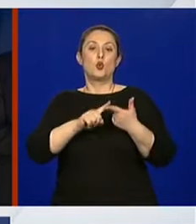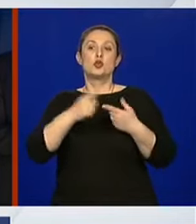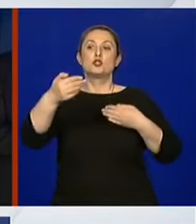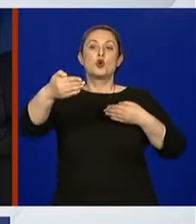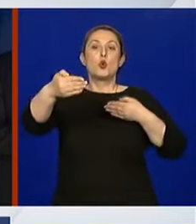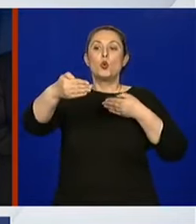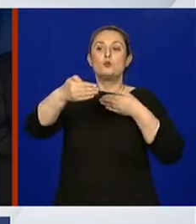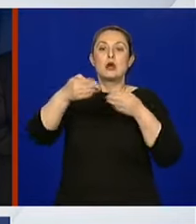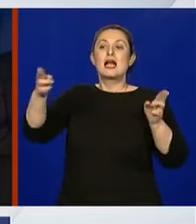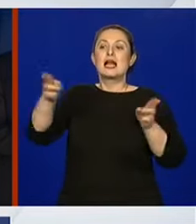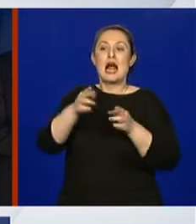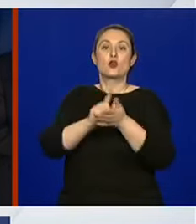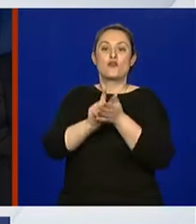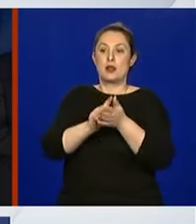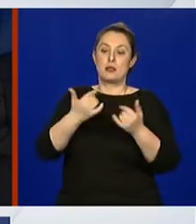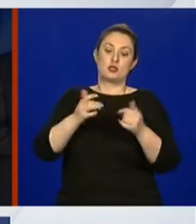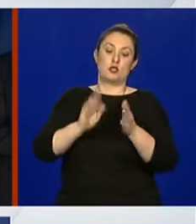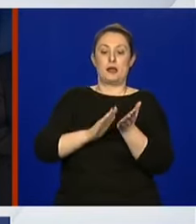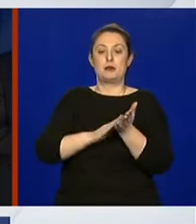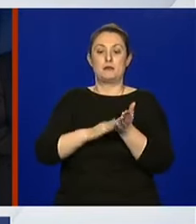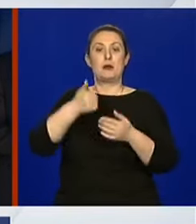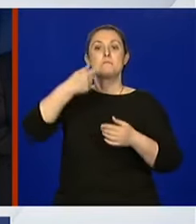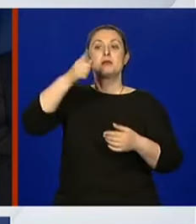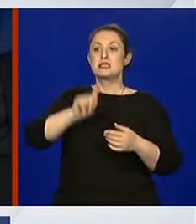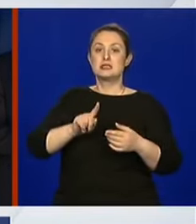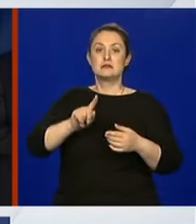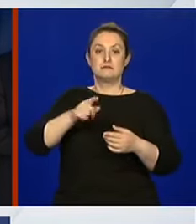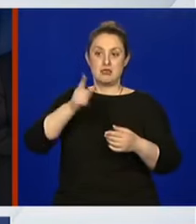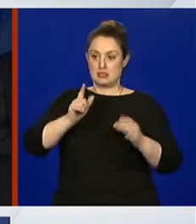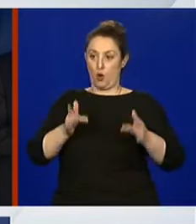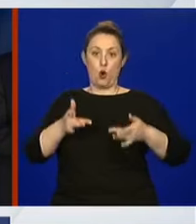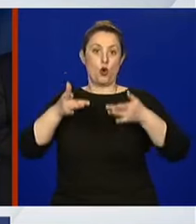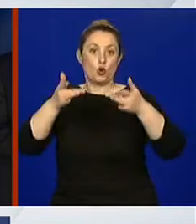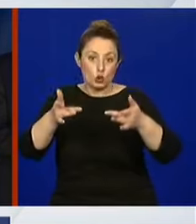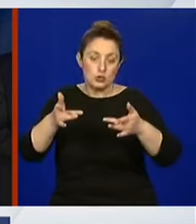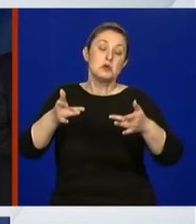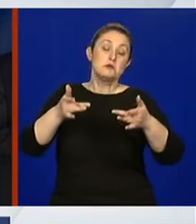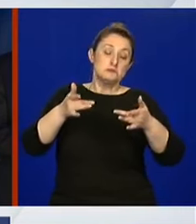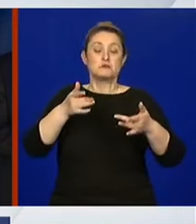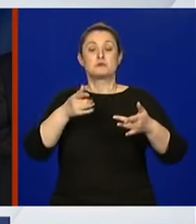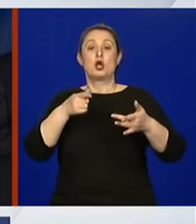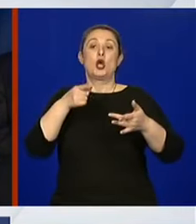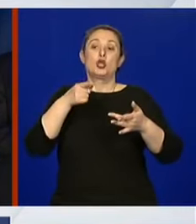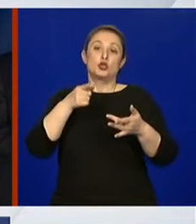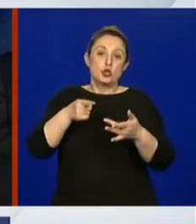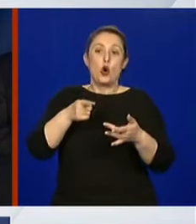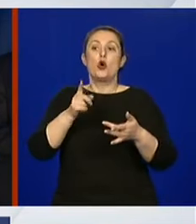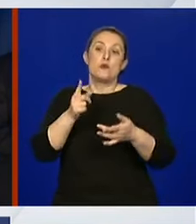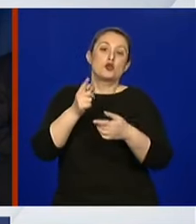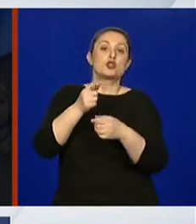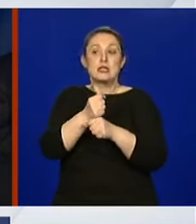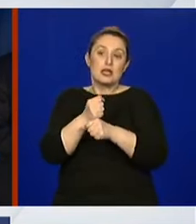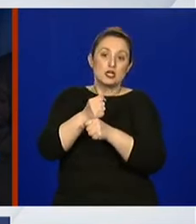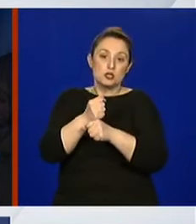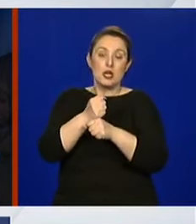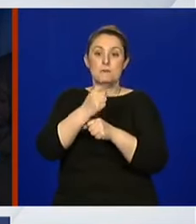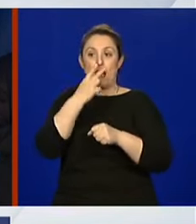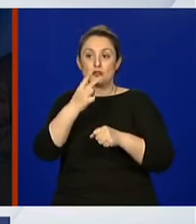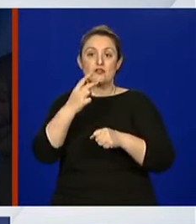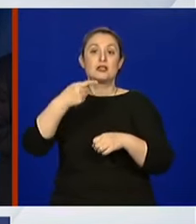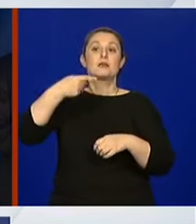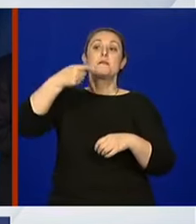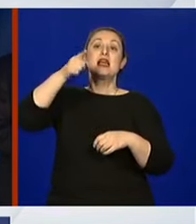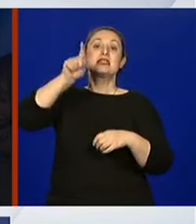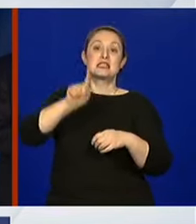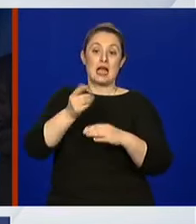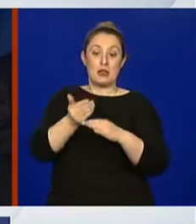možemo odgoditi mjesec dana ranije. Za to se naravno mogu zadržati ti planovi, pa onda mjesec dana ranije se kaže